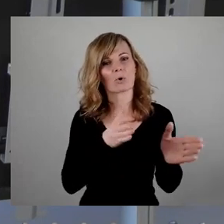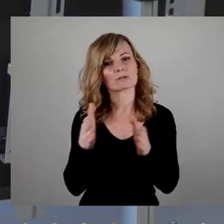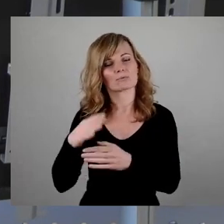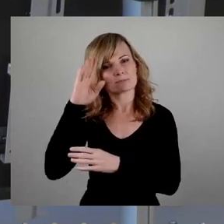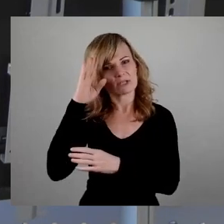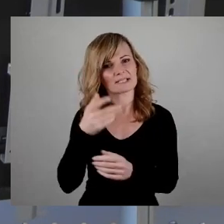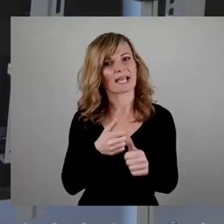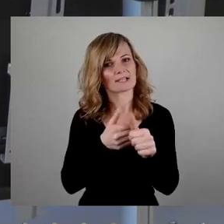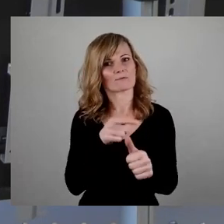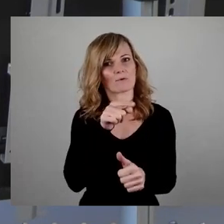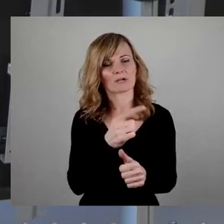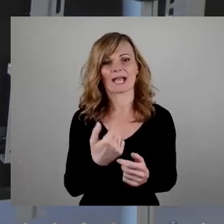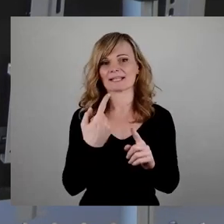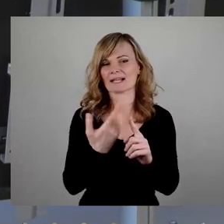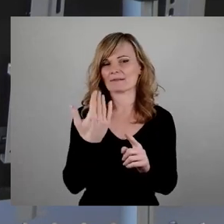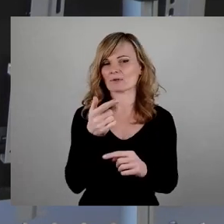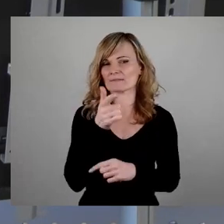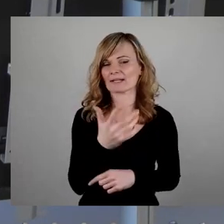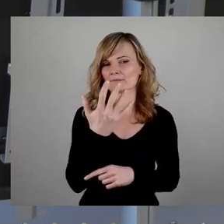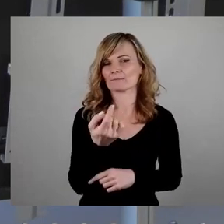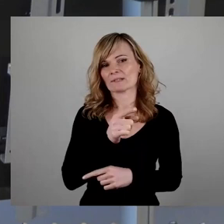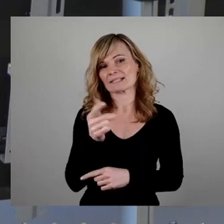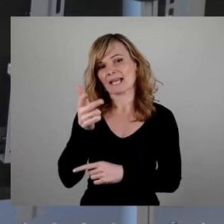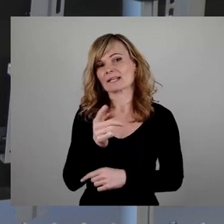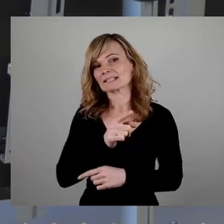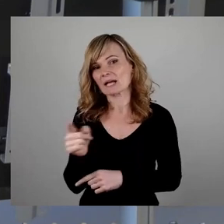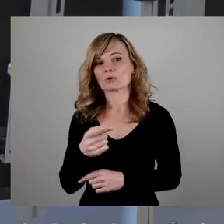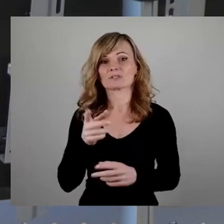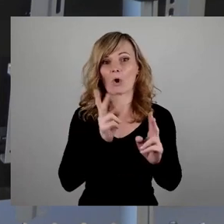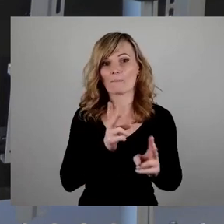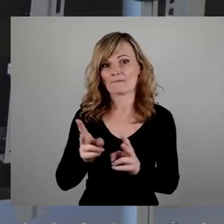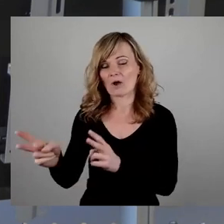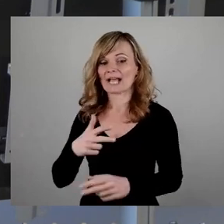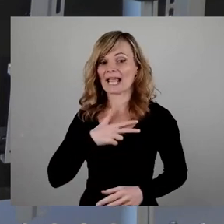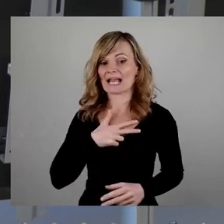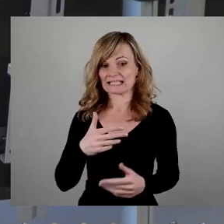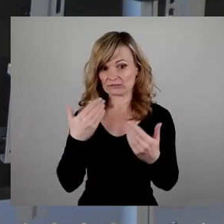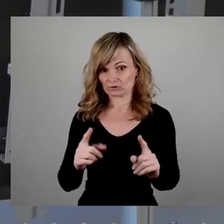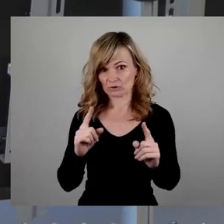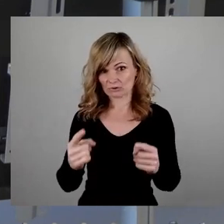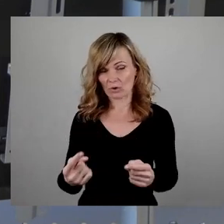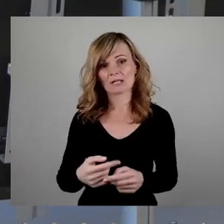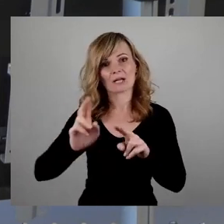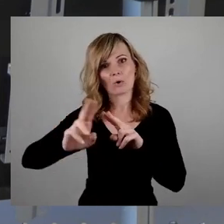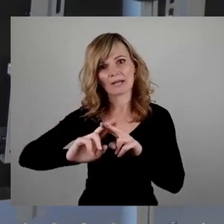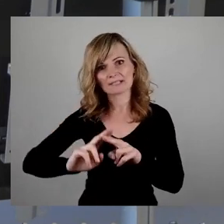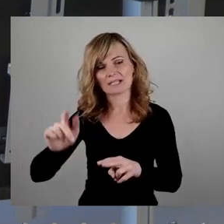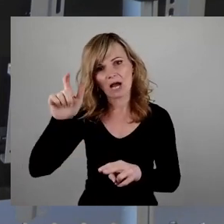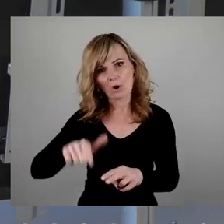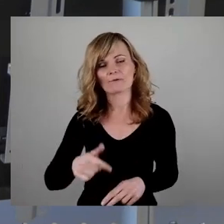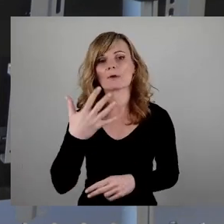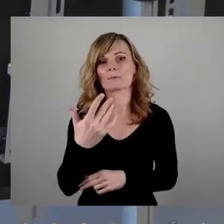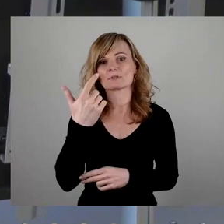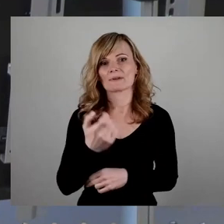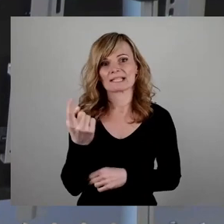zufolge eine Zahl von 250.000 bis 300.000 Opfern realistisch sein sollte, korrigierte man die Zahl auf ca. 25